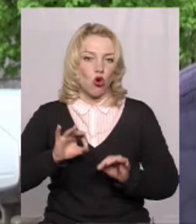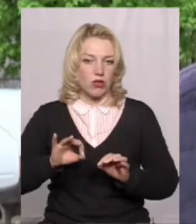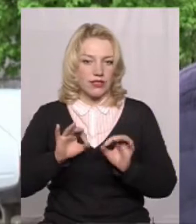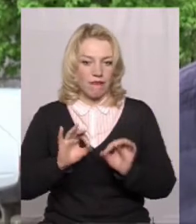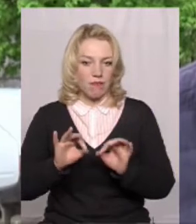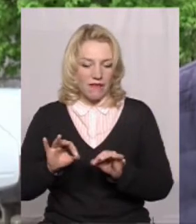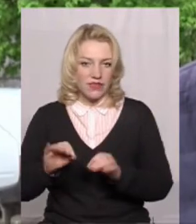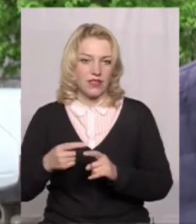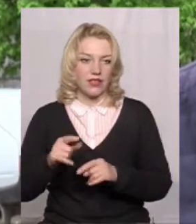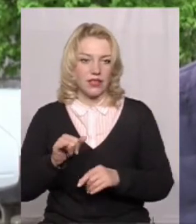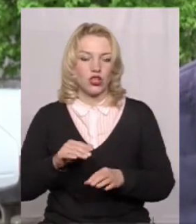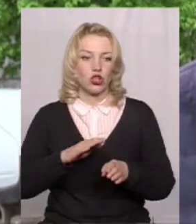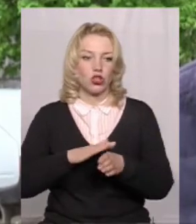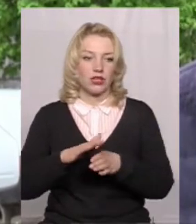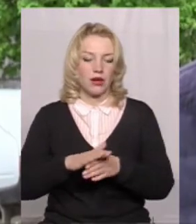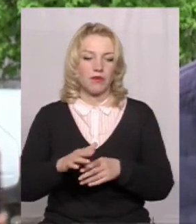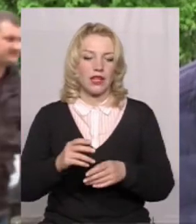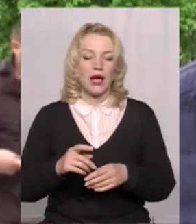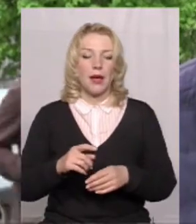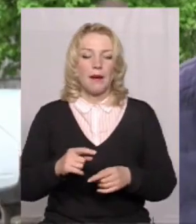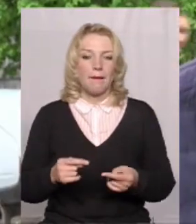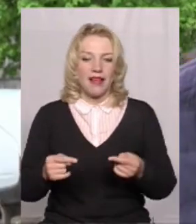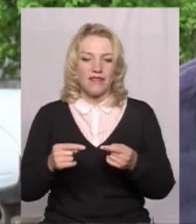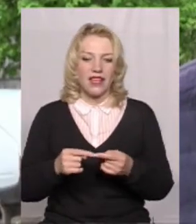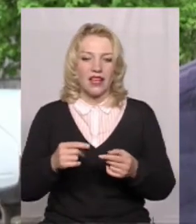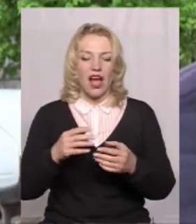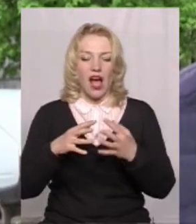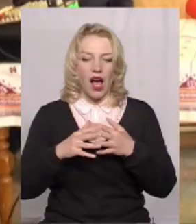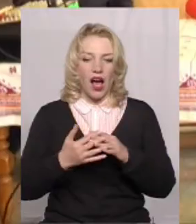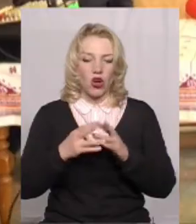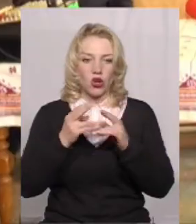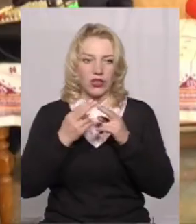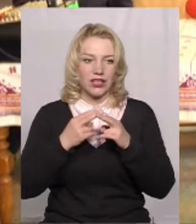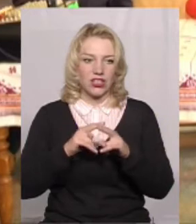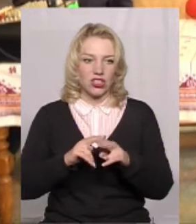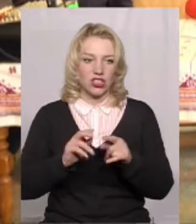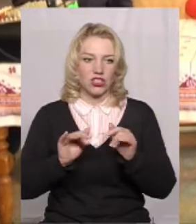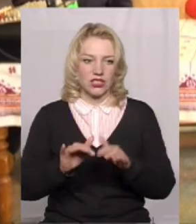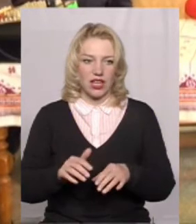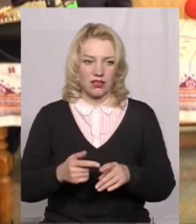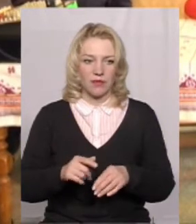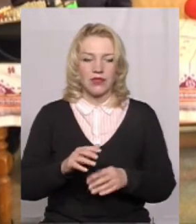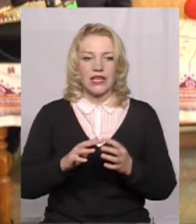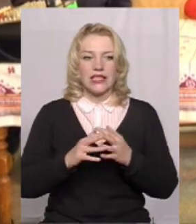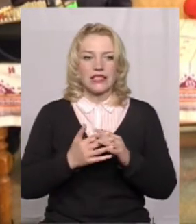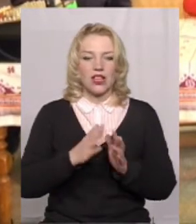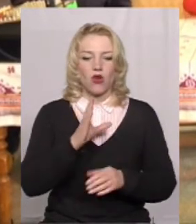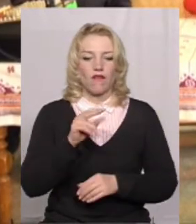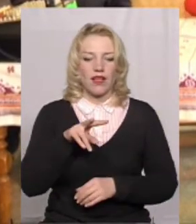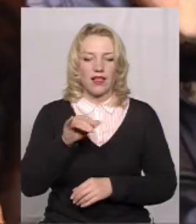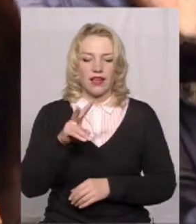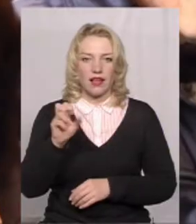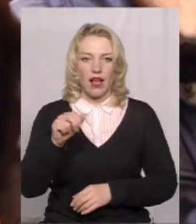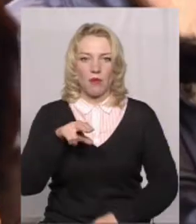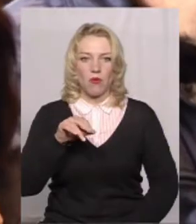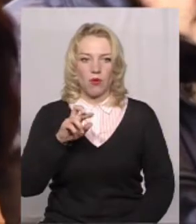дотримання певних агротехнічних заходів, виробники мали би знати. Житель села Велика Побійна Віктор Галущак каже, такі